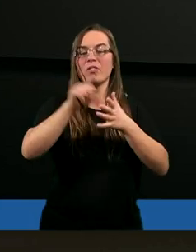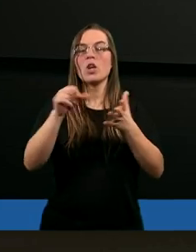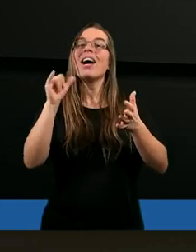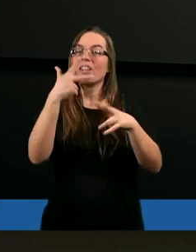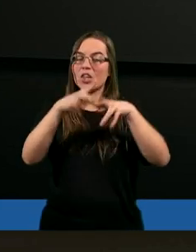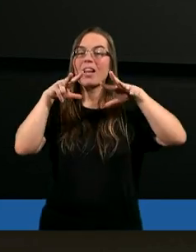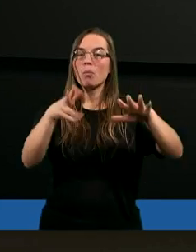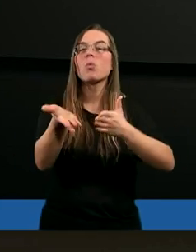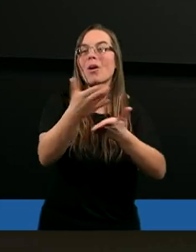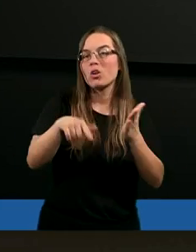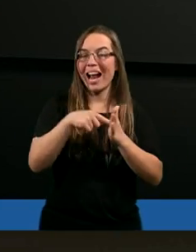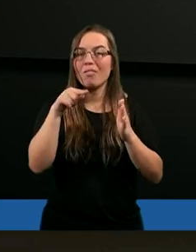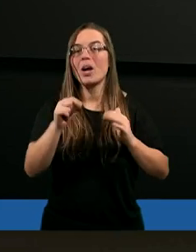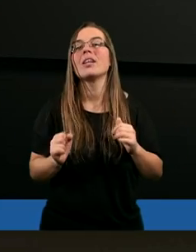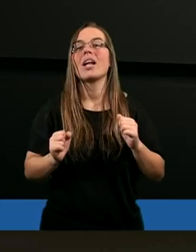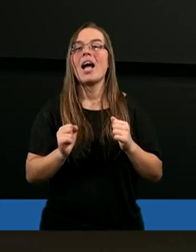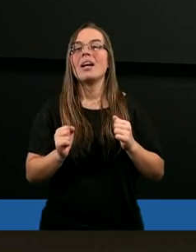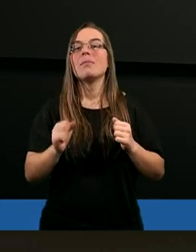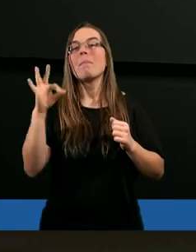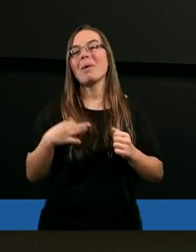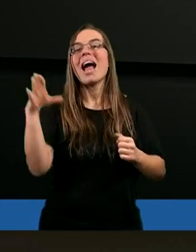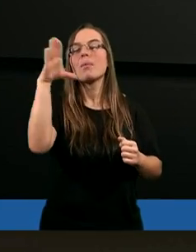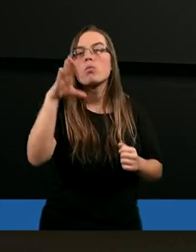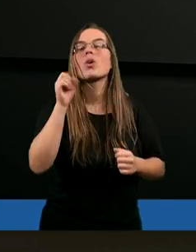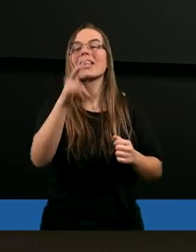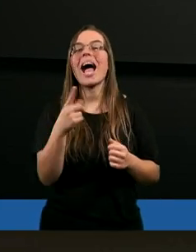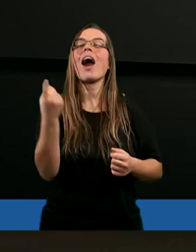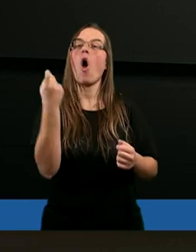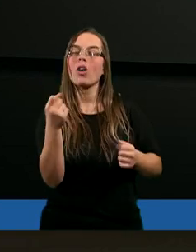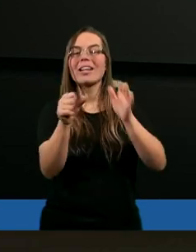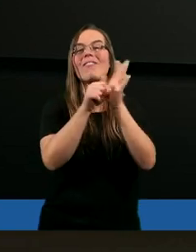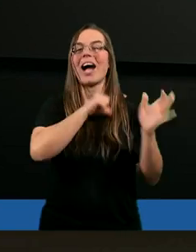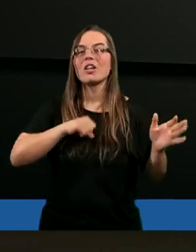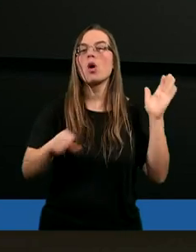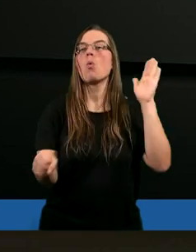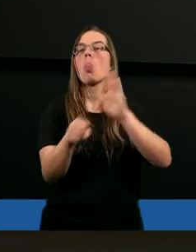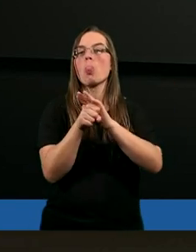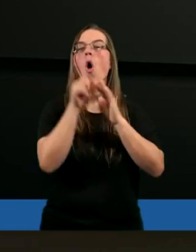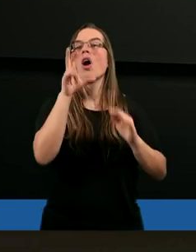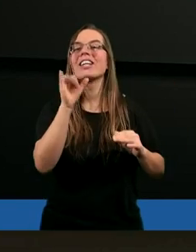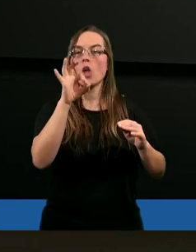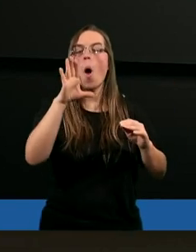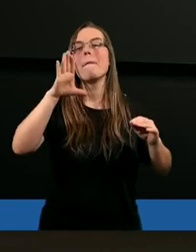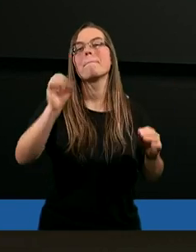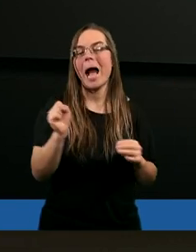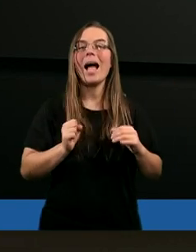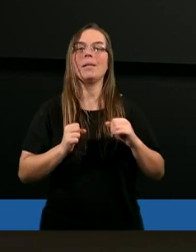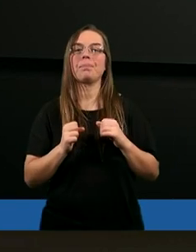38 rozdziale Pan Bóg tak odzywa się do Hioba.